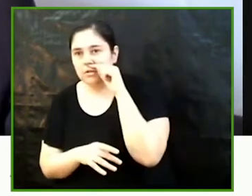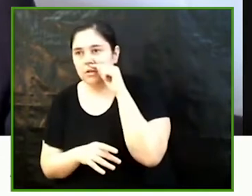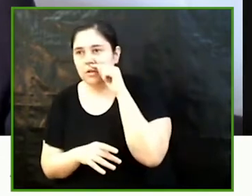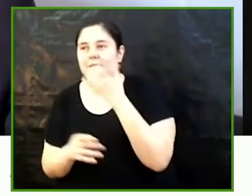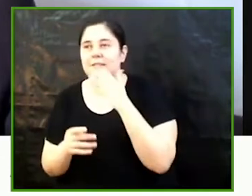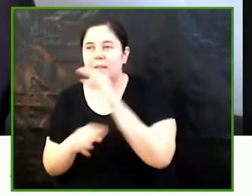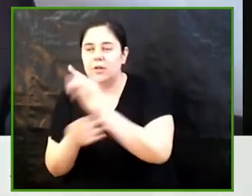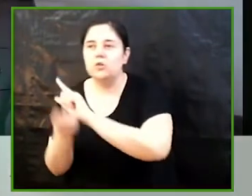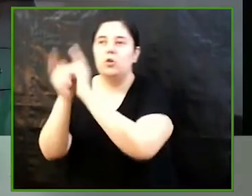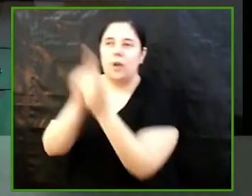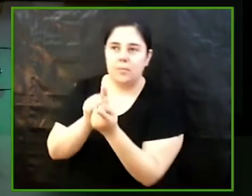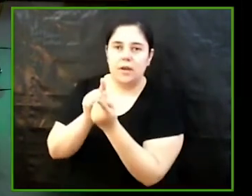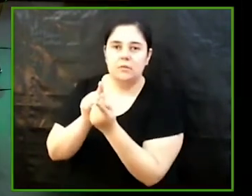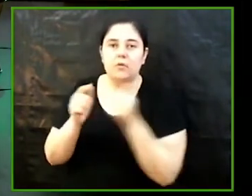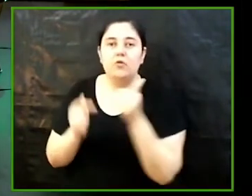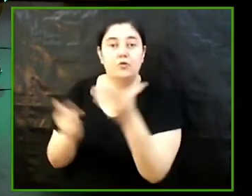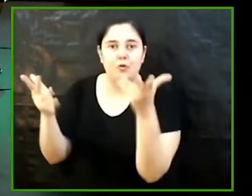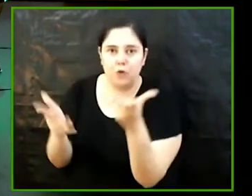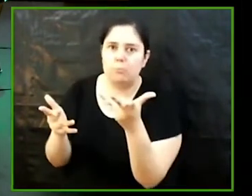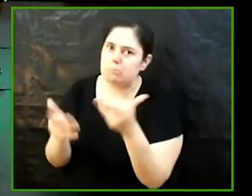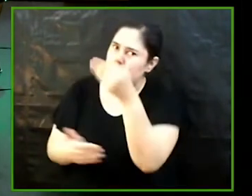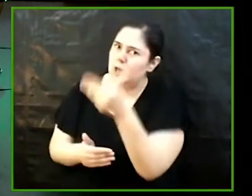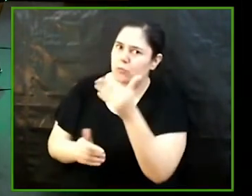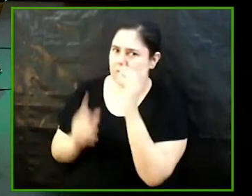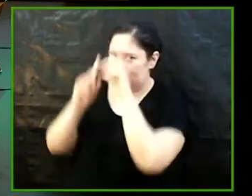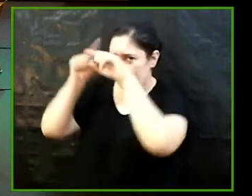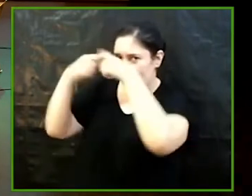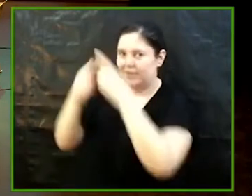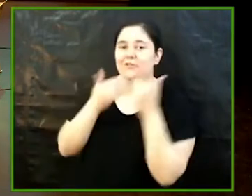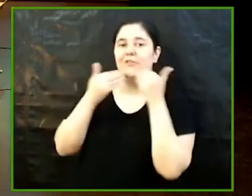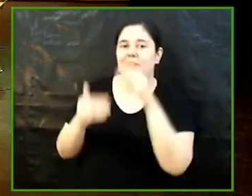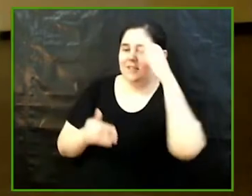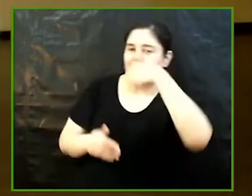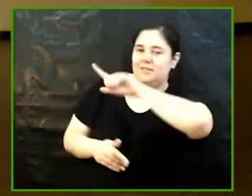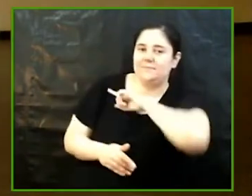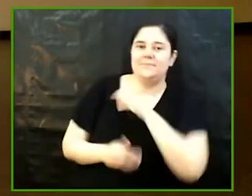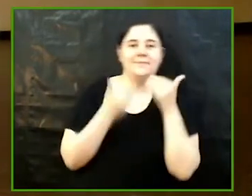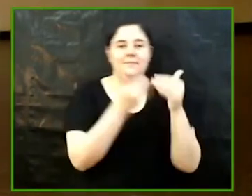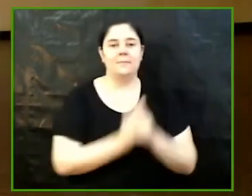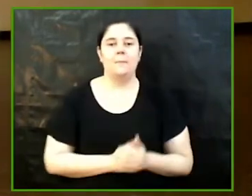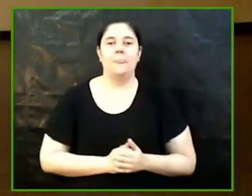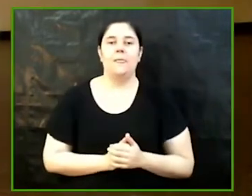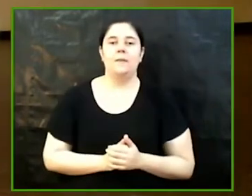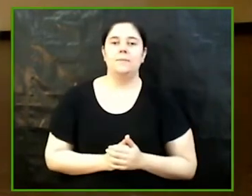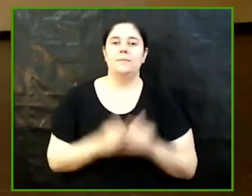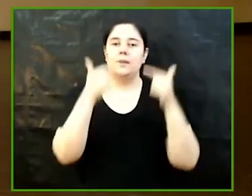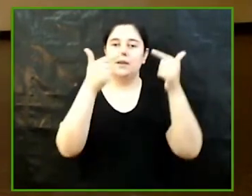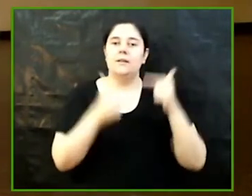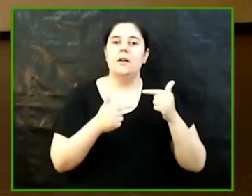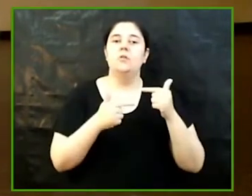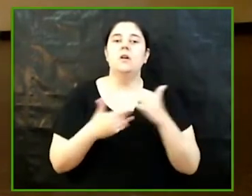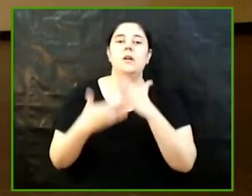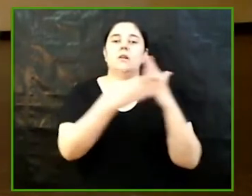gràcies de nou per la vostra atenció gràcies a tu seguim amb el grau amb estudis clàssics